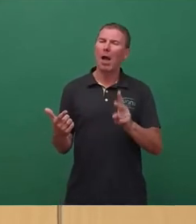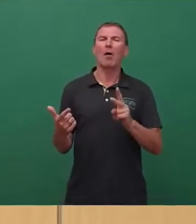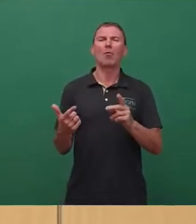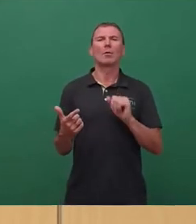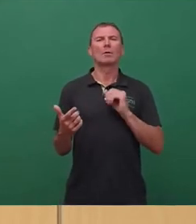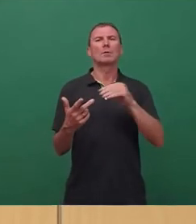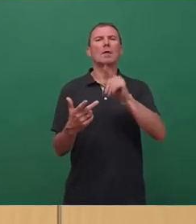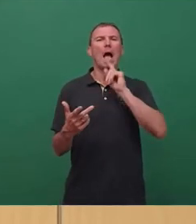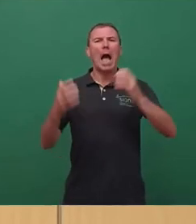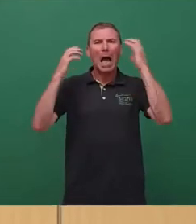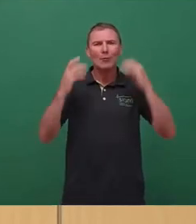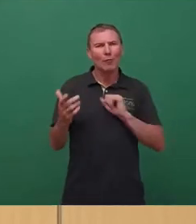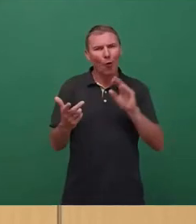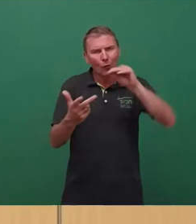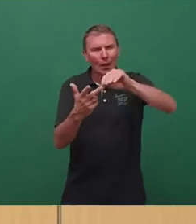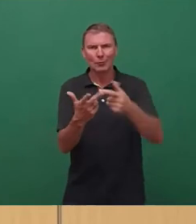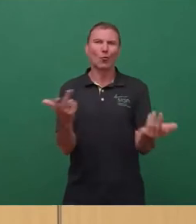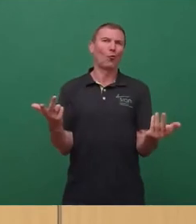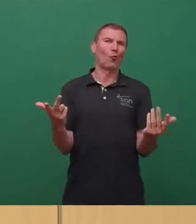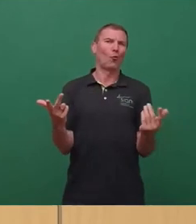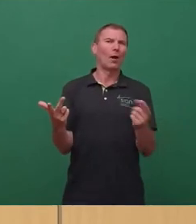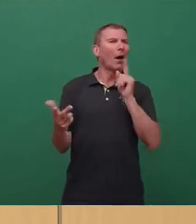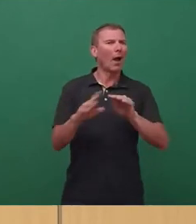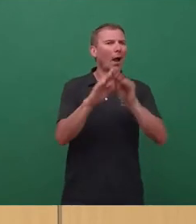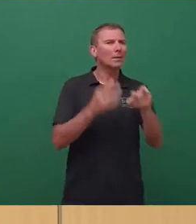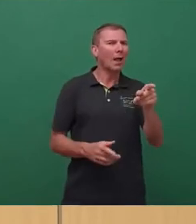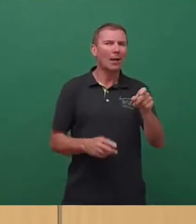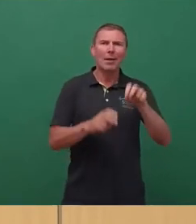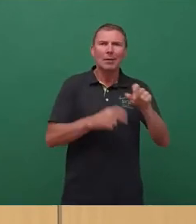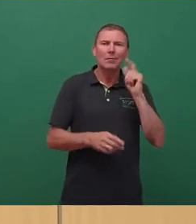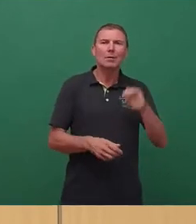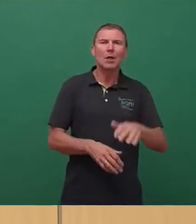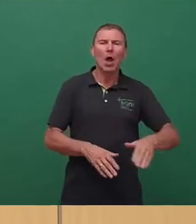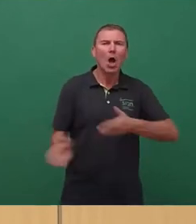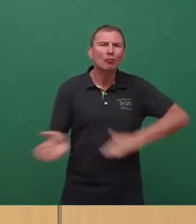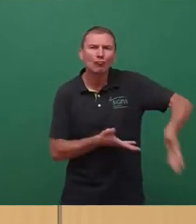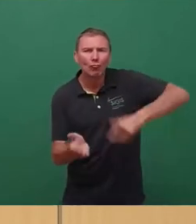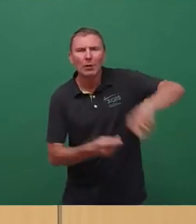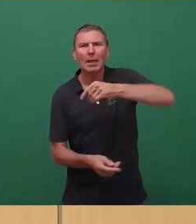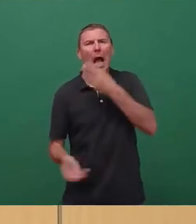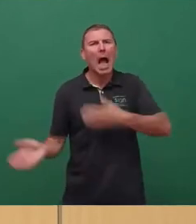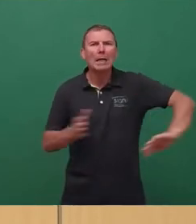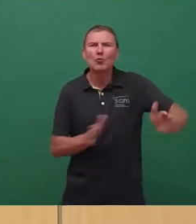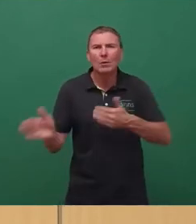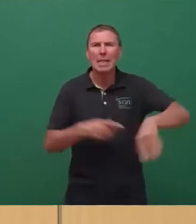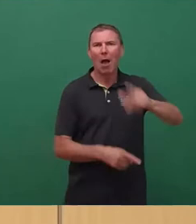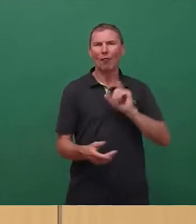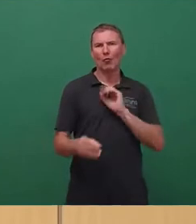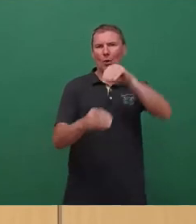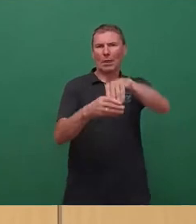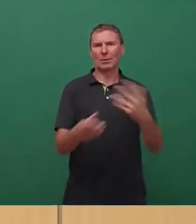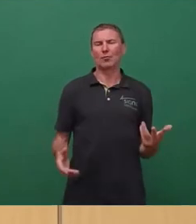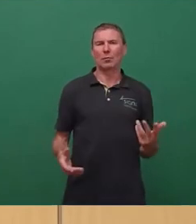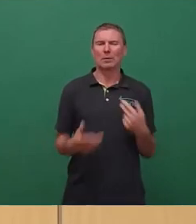Eislöwen von der Eisshalle profitieren, auch die Short-Tracker, die Eiskunstläufer. Deswegen halten wir das für richtig, auch in unsere